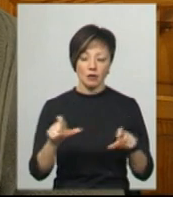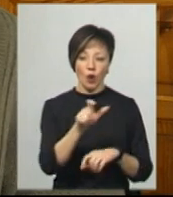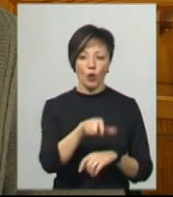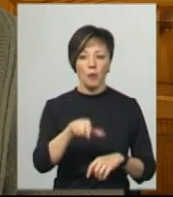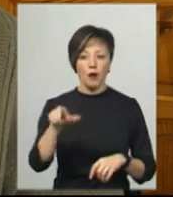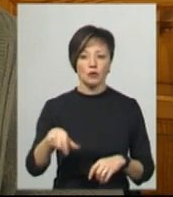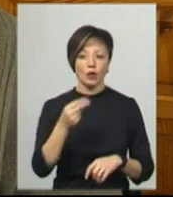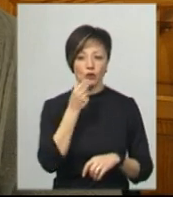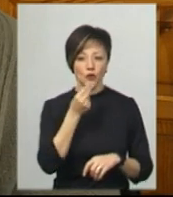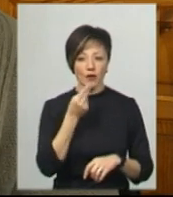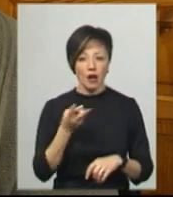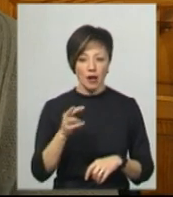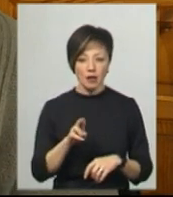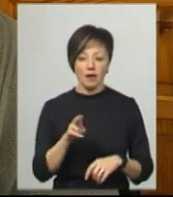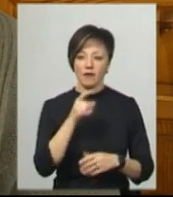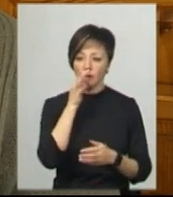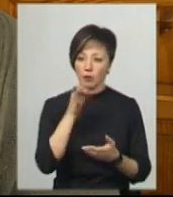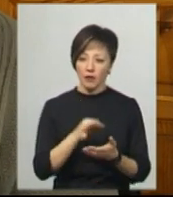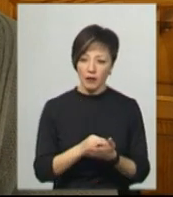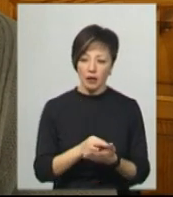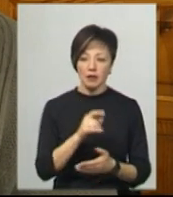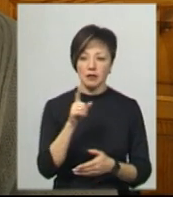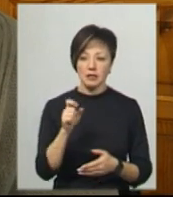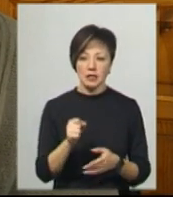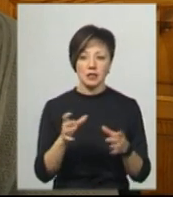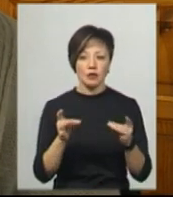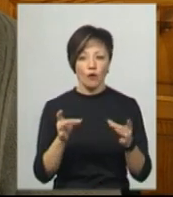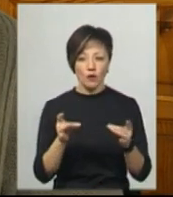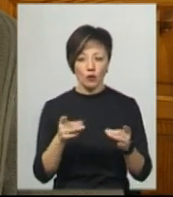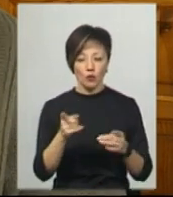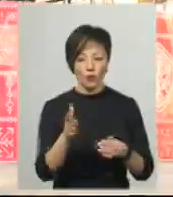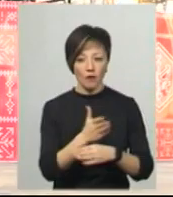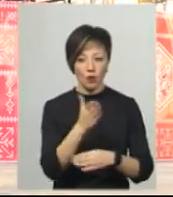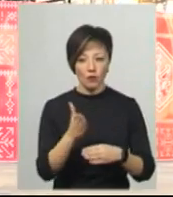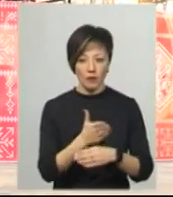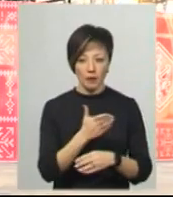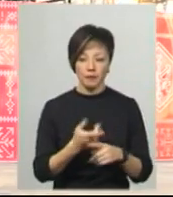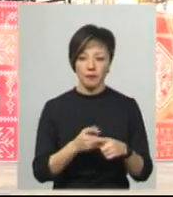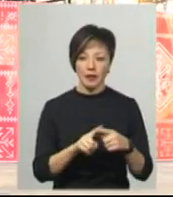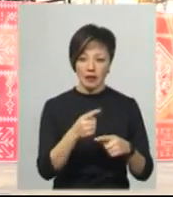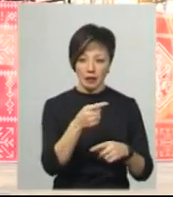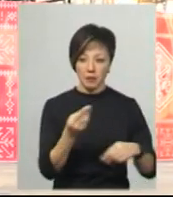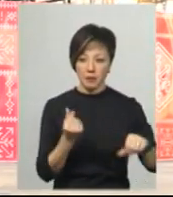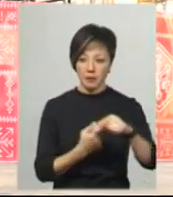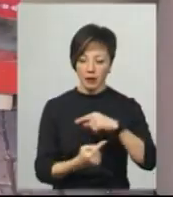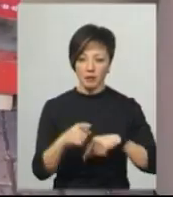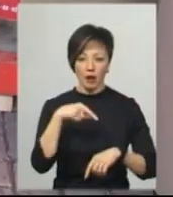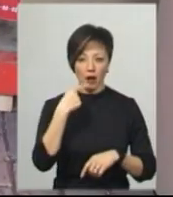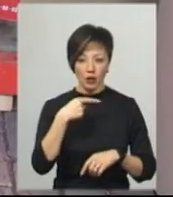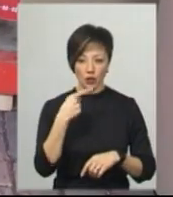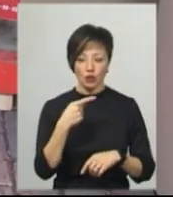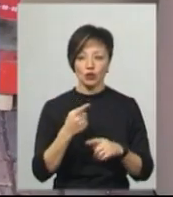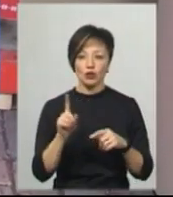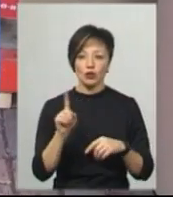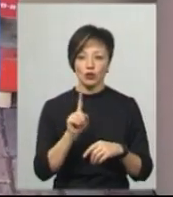харчування, от він несе відповідальність за сирвину, від якої він готує. Підприємець Олександр Войтович каже, що